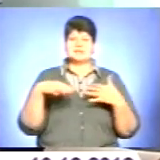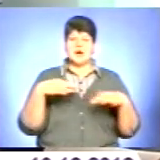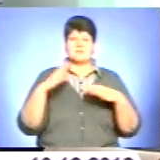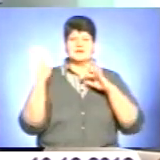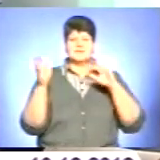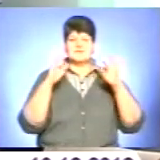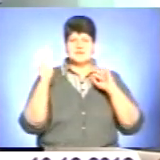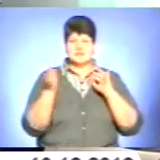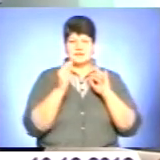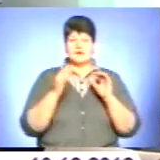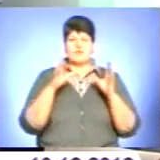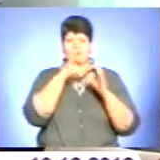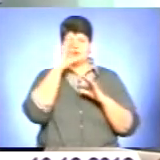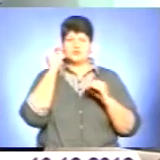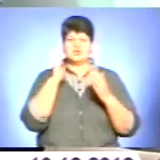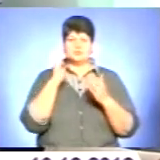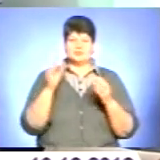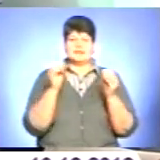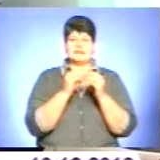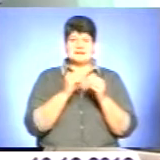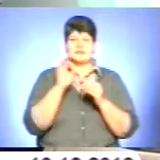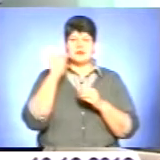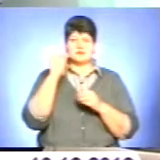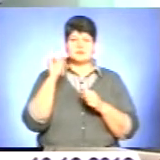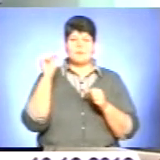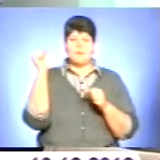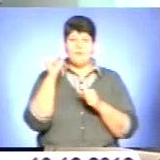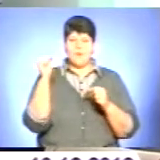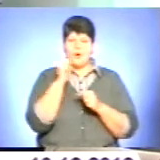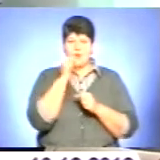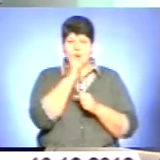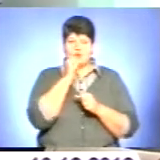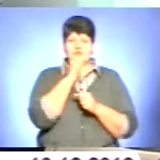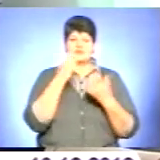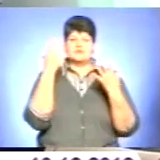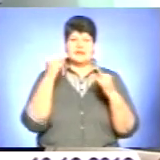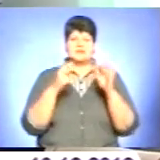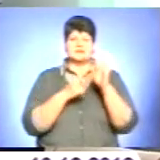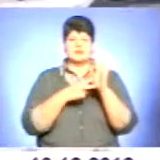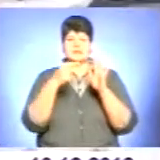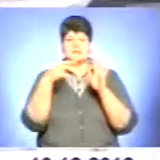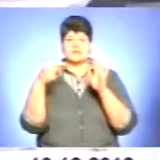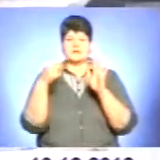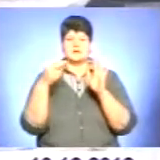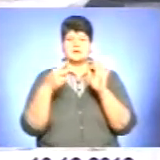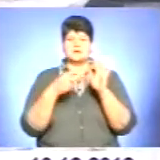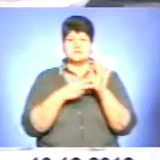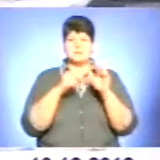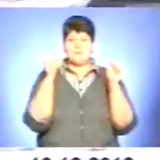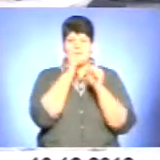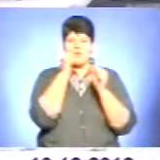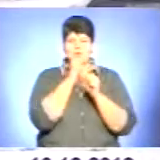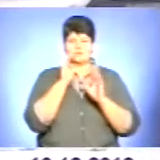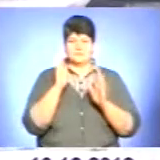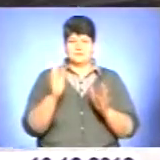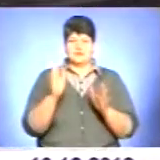вночі будуть близько 10 градусів морозу, і в денні становитимуть від 2 до 7 градусів морозу. Тож водії, будьте пильними,